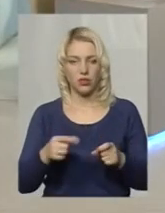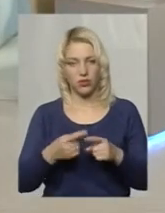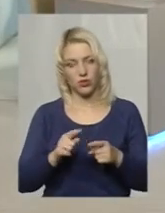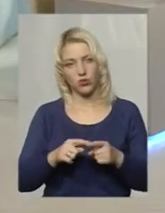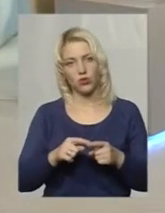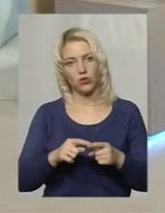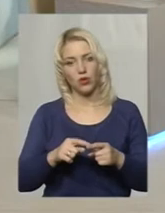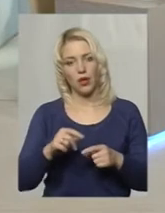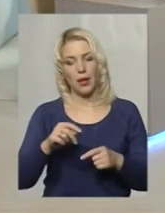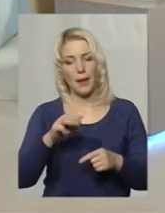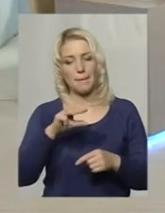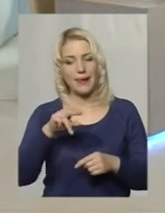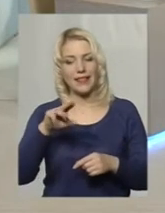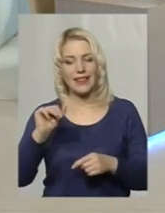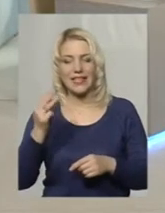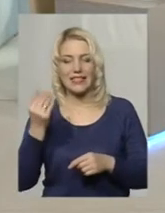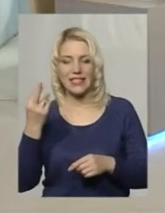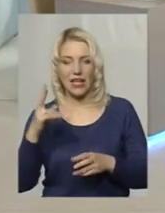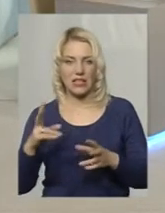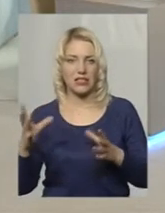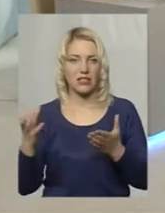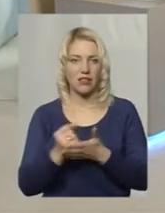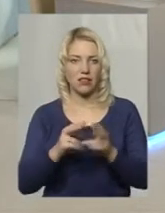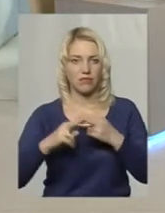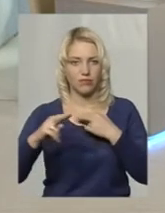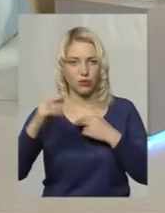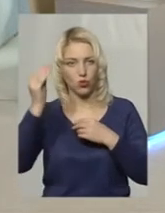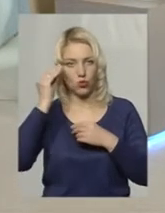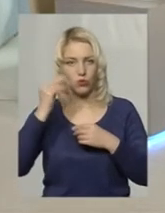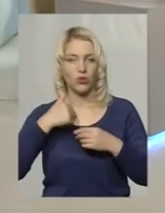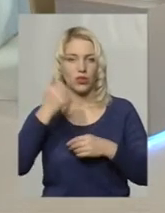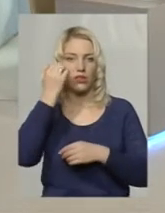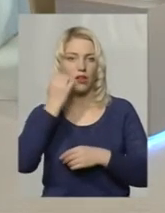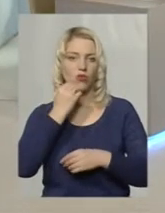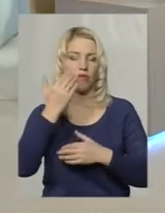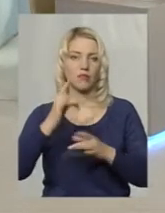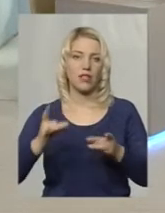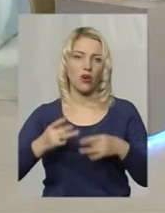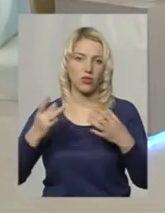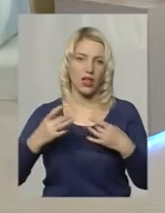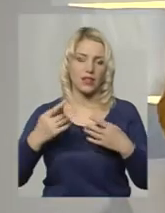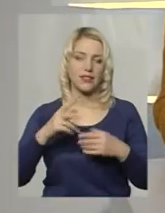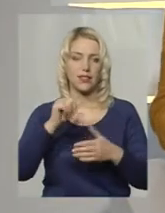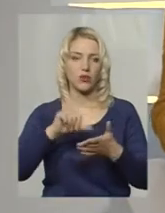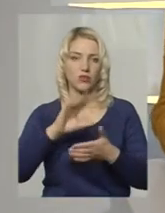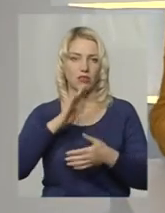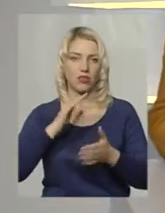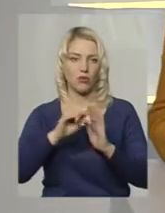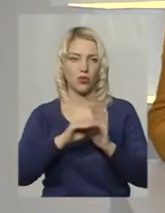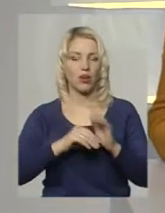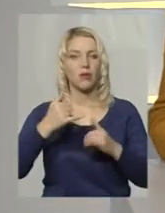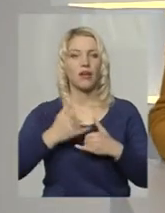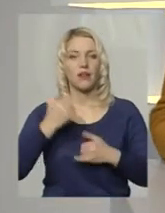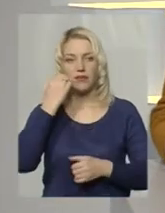однодумців і людей, яких об'єднує одна і та ж проблема. Я дякую вам за роз'яснення і участь в нашій програмі. Шановні глядачі, я